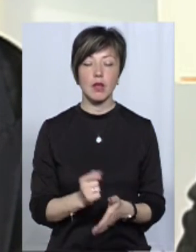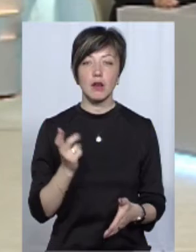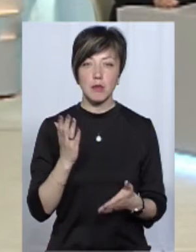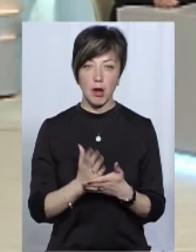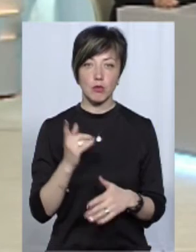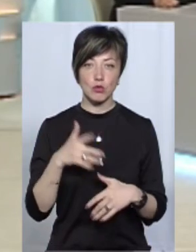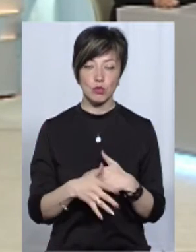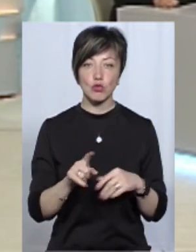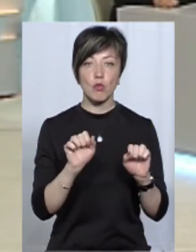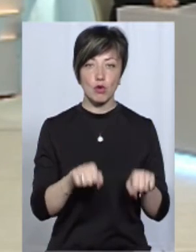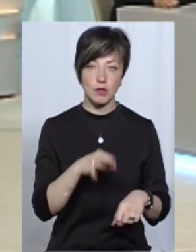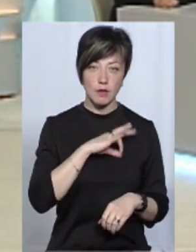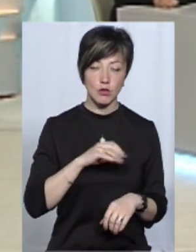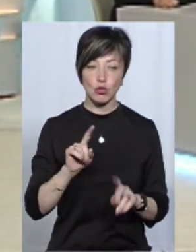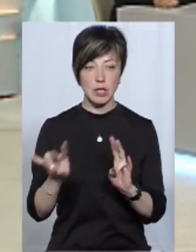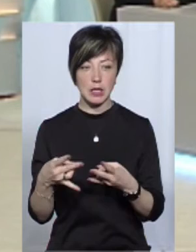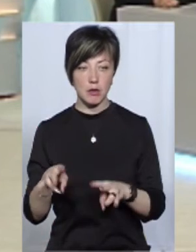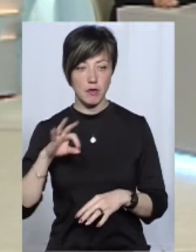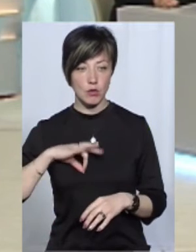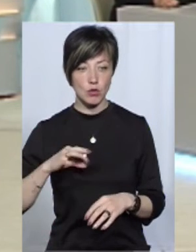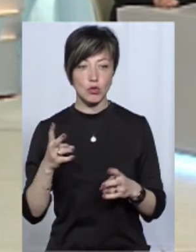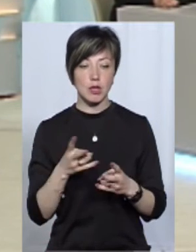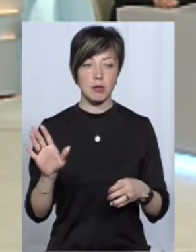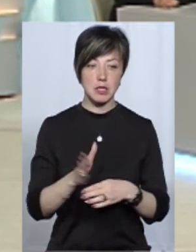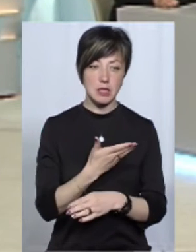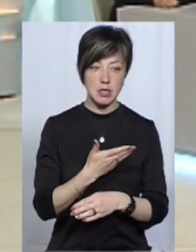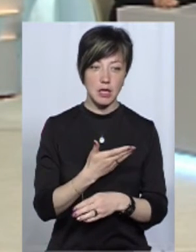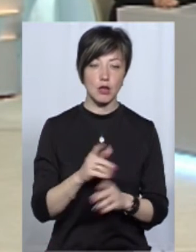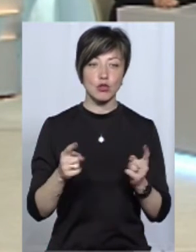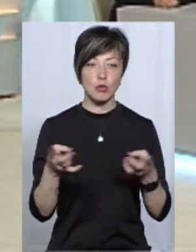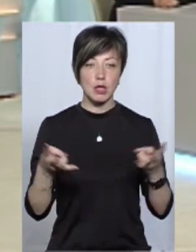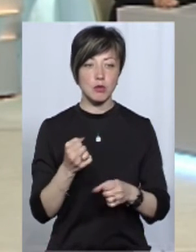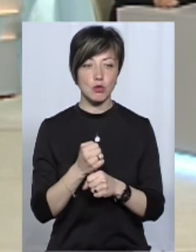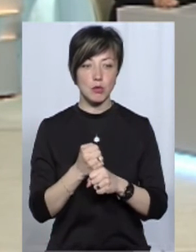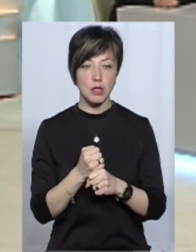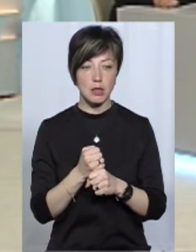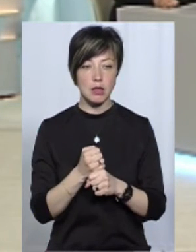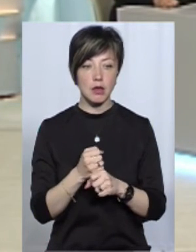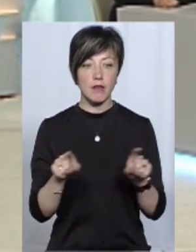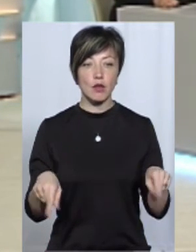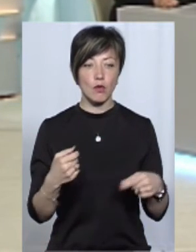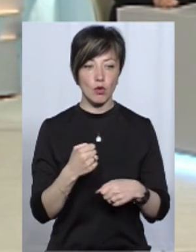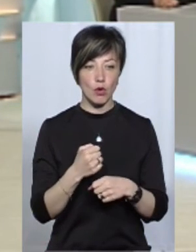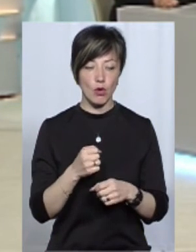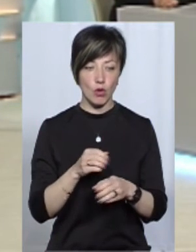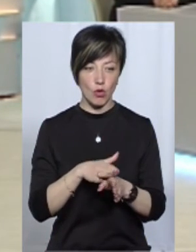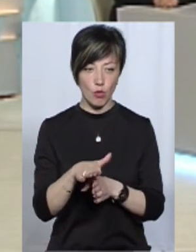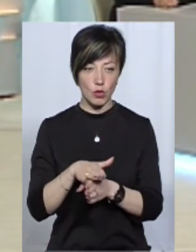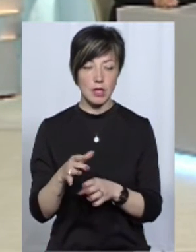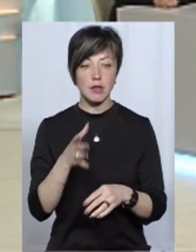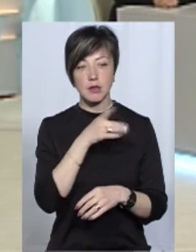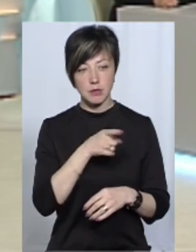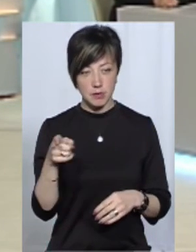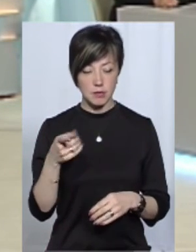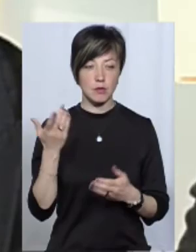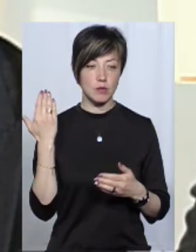розуміння того, що можна використати, що не треба використати, що треба знести, а чому треба зробити відновлені роботи. В свій час ми